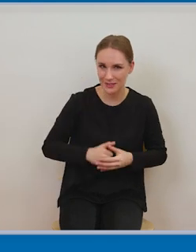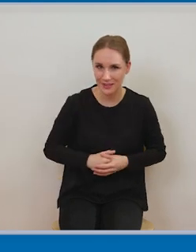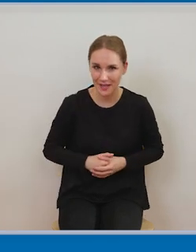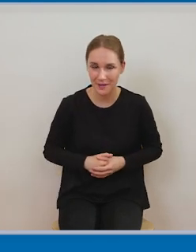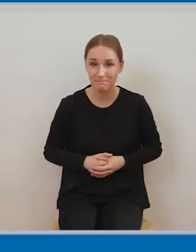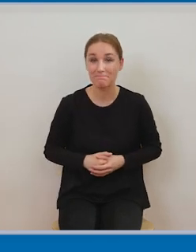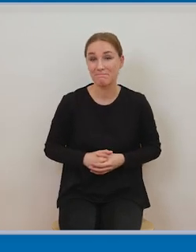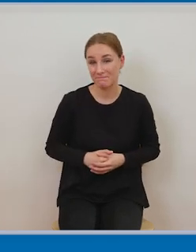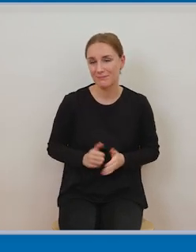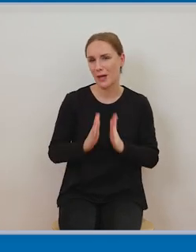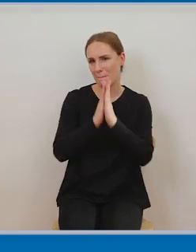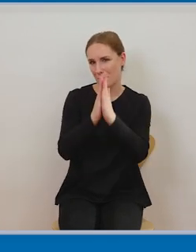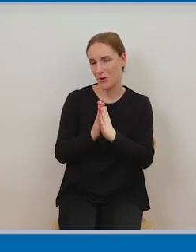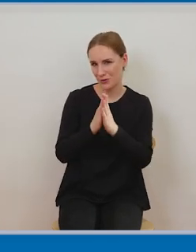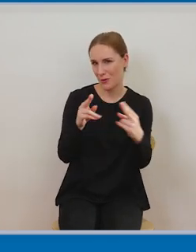dziękuję